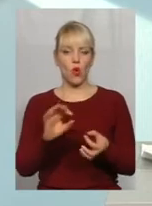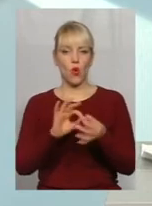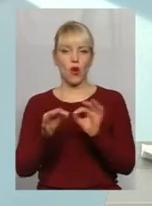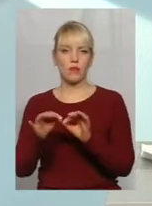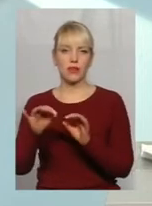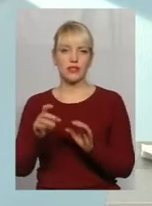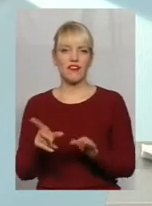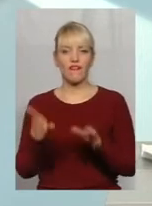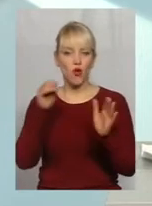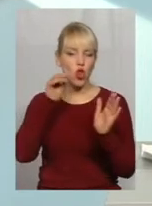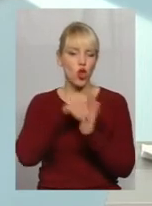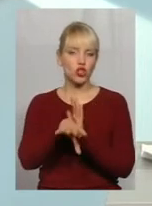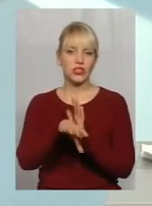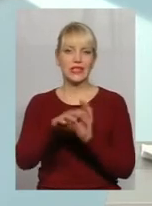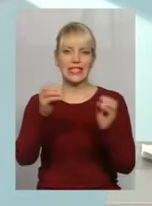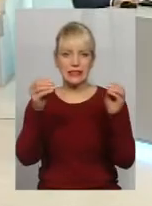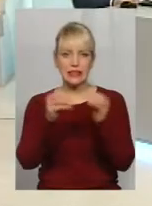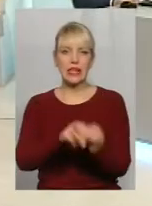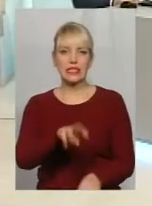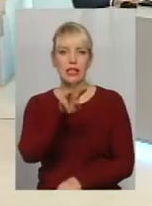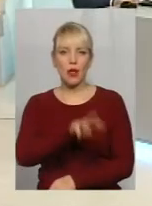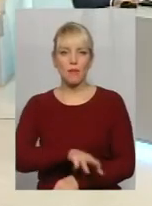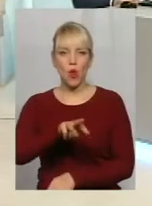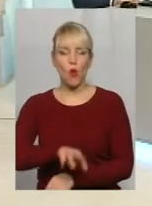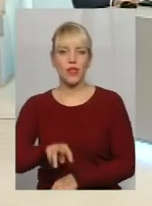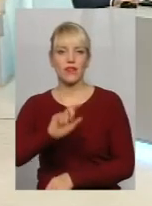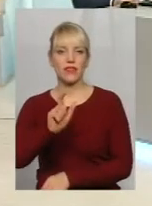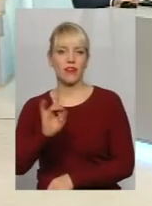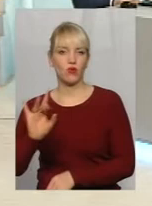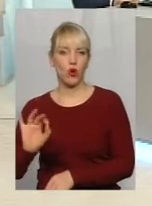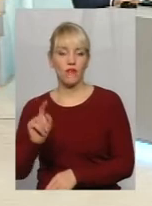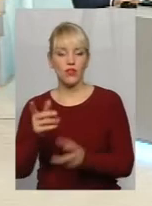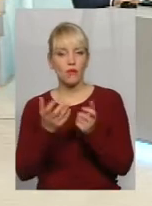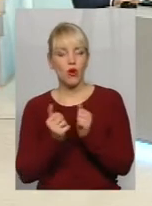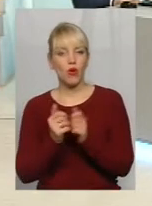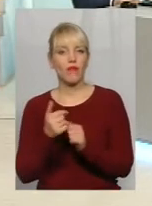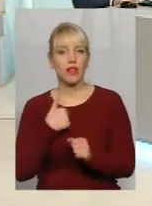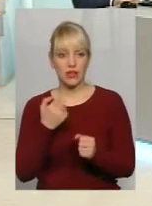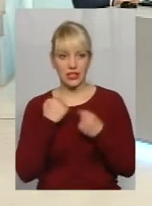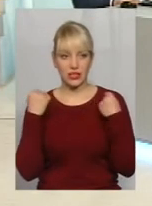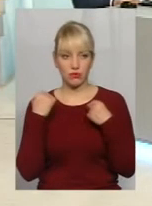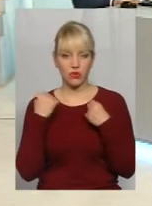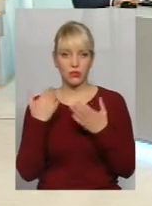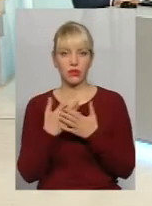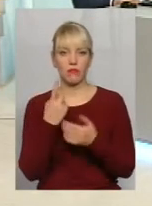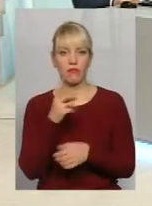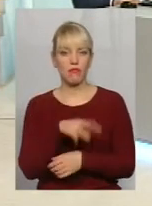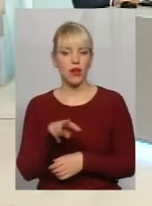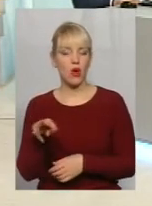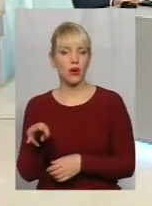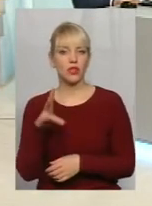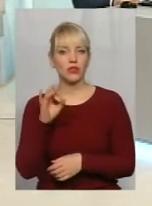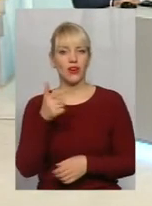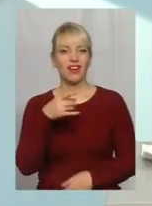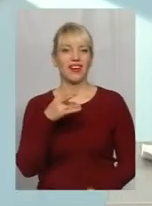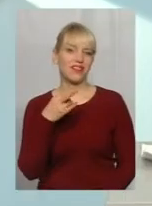мільйонів євро, в кожну медаль їм обійшлася. Тобто, вони порахували. Наш спортсмен теж обходиться мільйони, тільки в